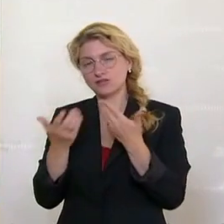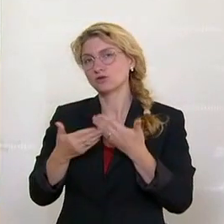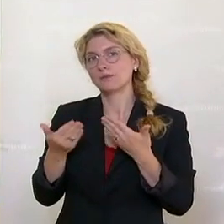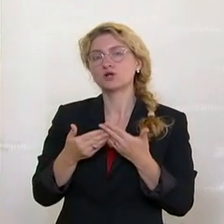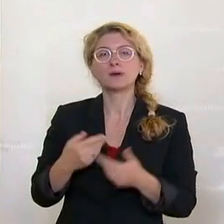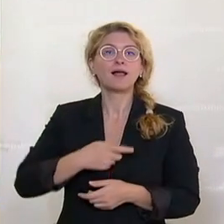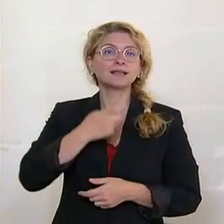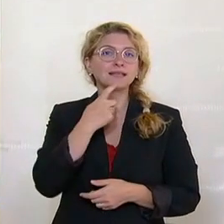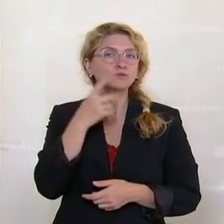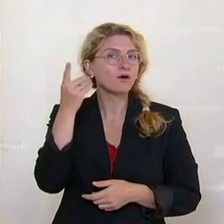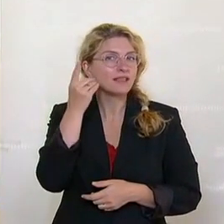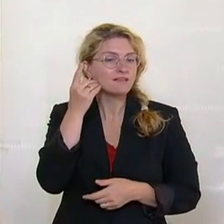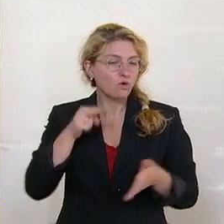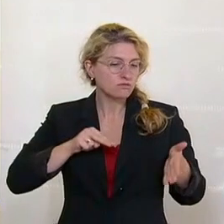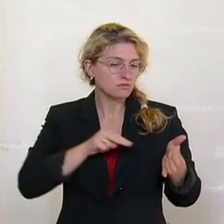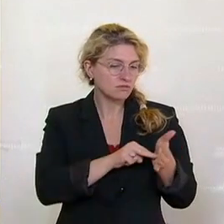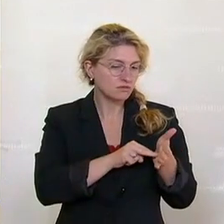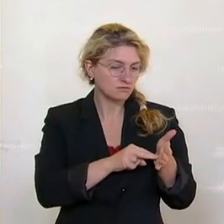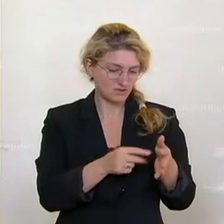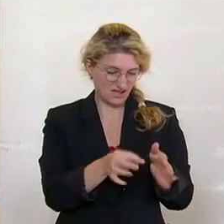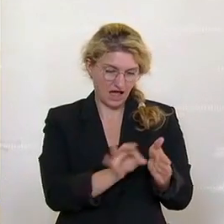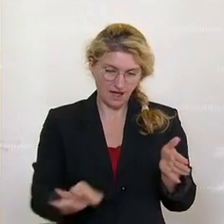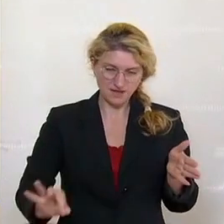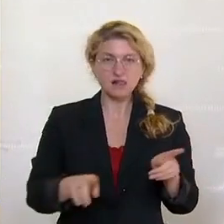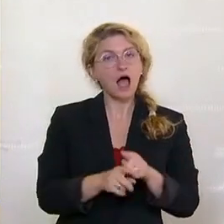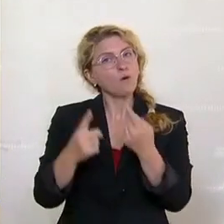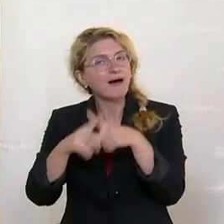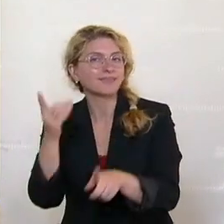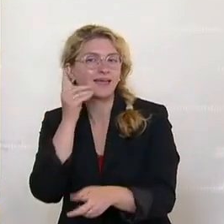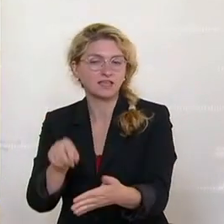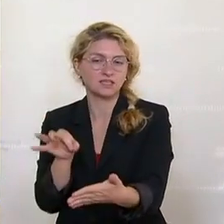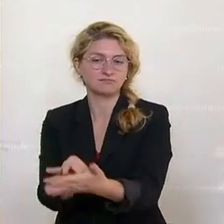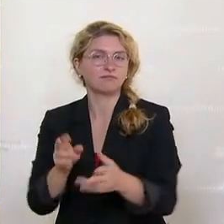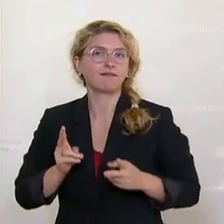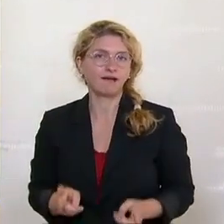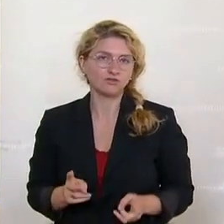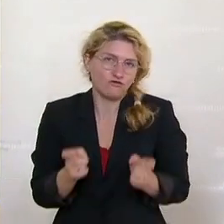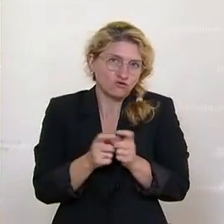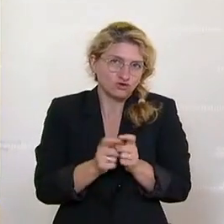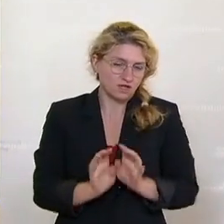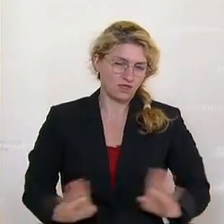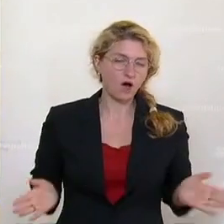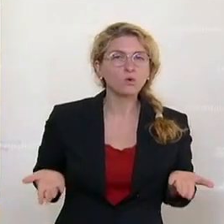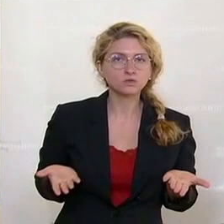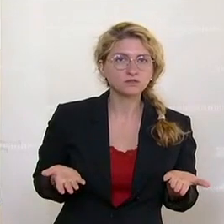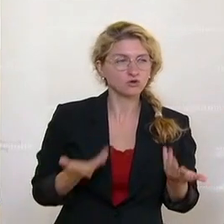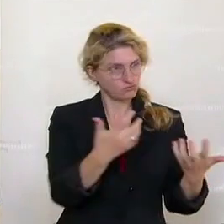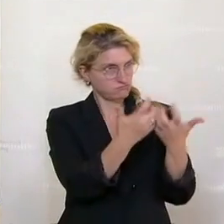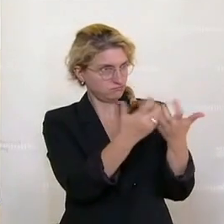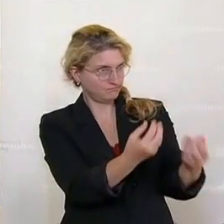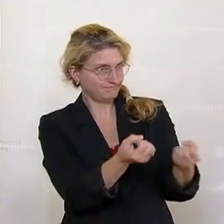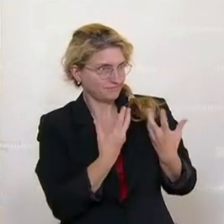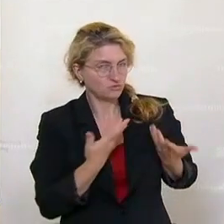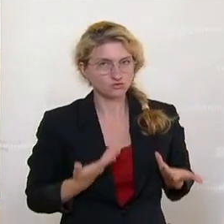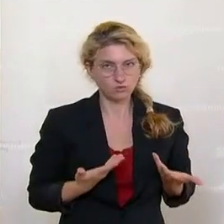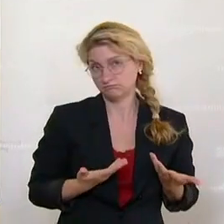ein Samsung-Telefon können Sie auch ein anderes Telefon anschließen. Es funktioniert ganz einfach, nicht mehr und nicht weniger, heißt das, was der Hersteller gesagt hat.